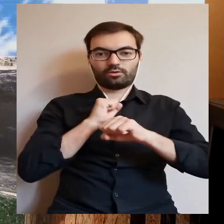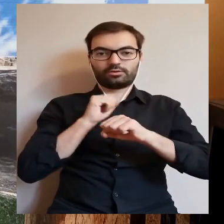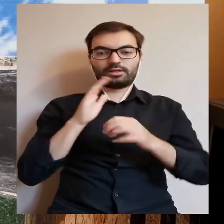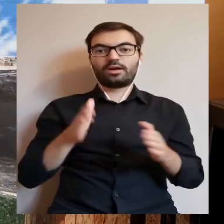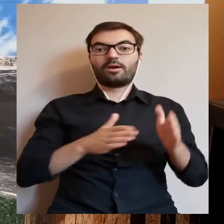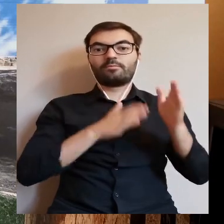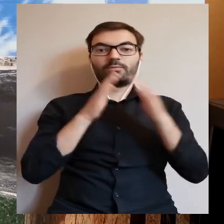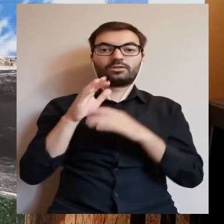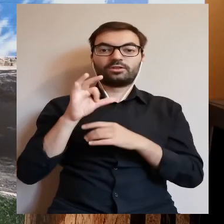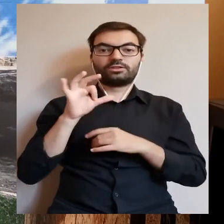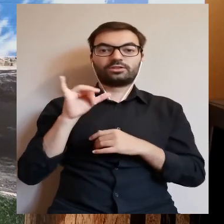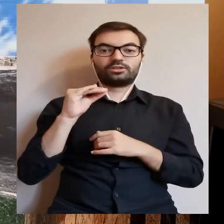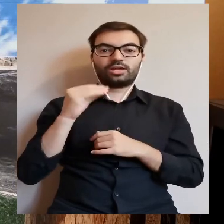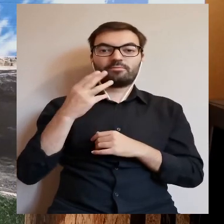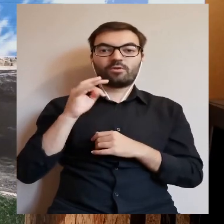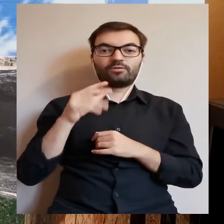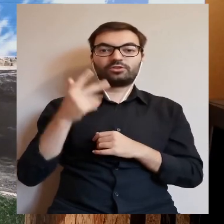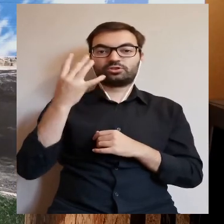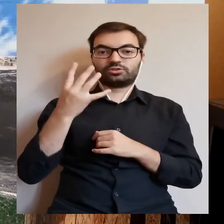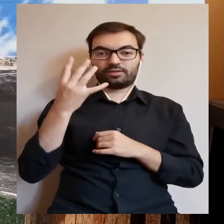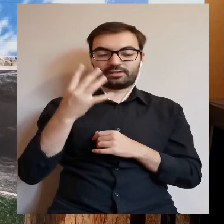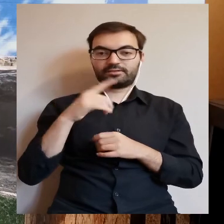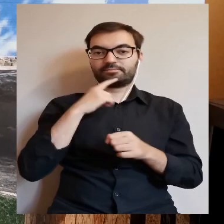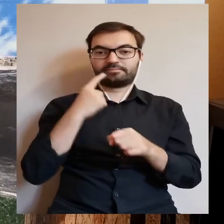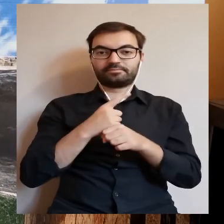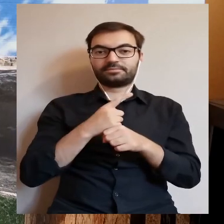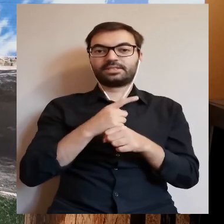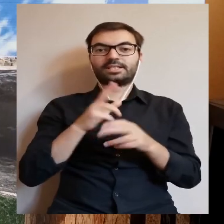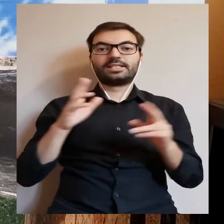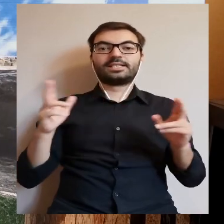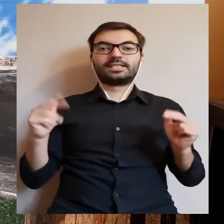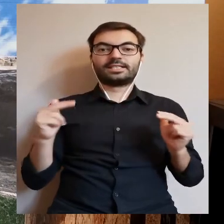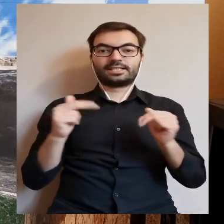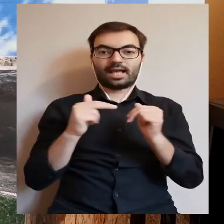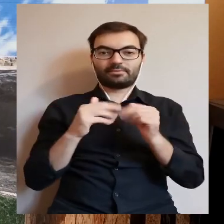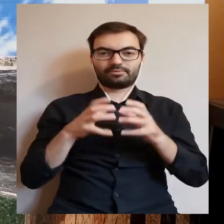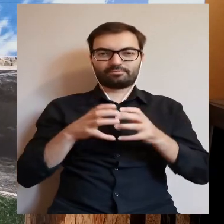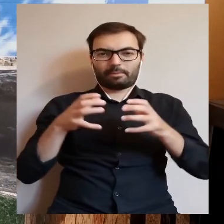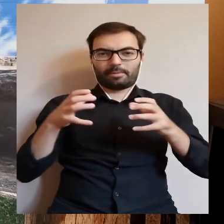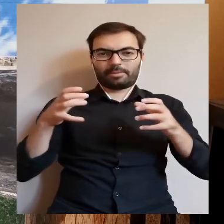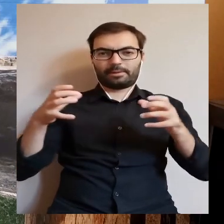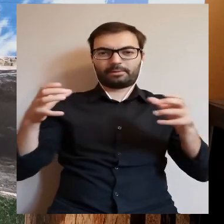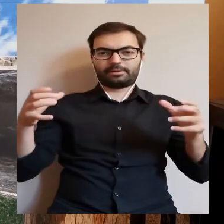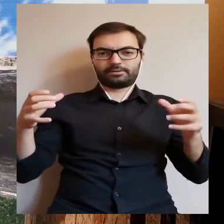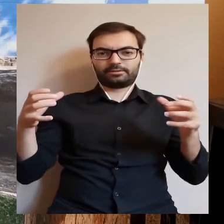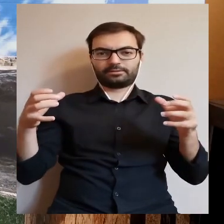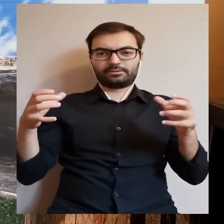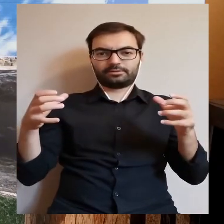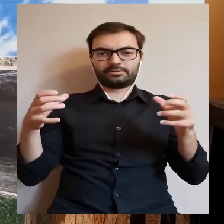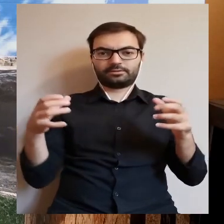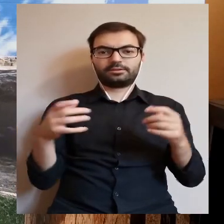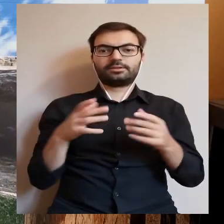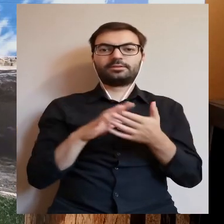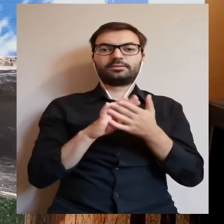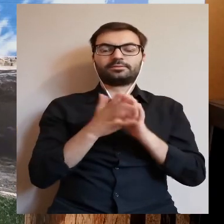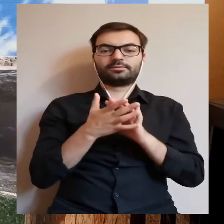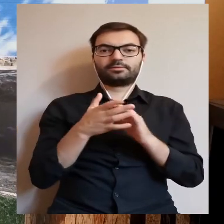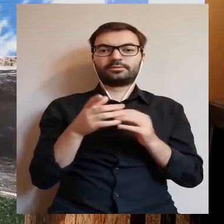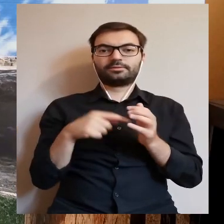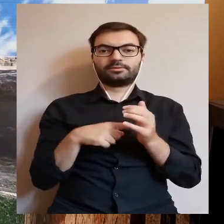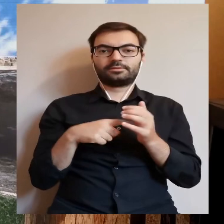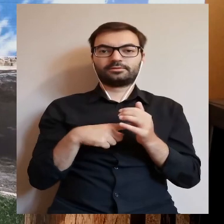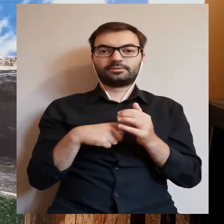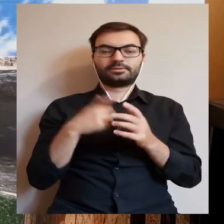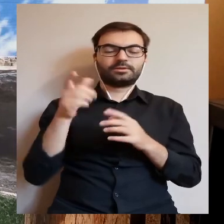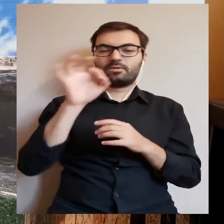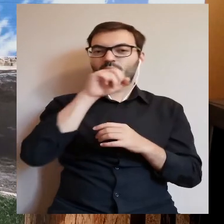a później Siemowit IV doprowadził do tego, że ten zamek został rozbudowany i stał się